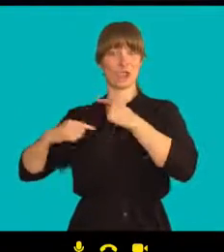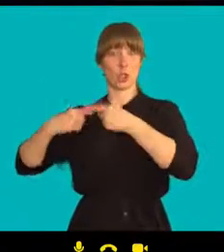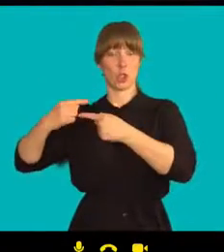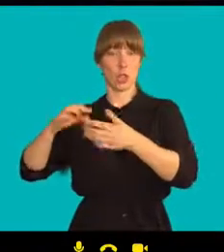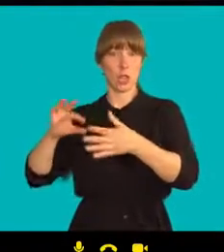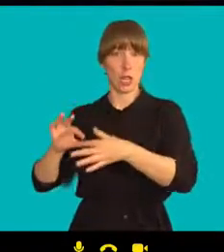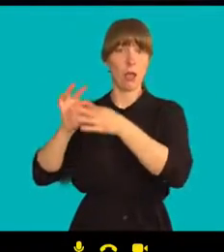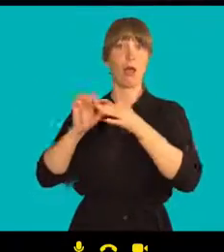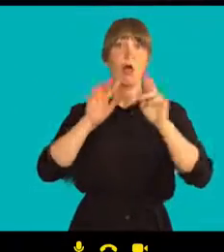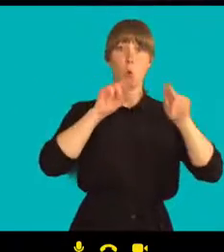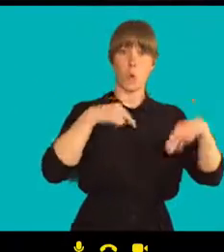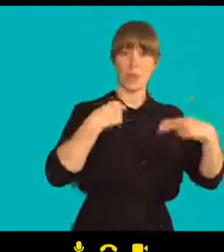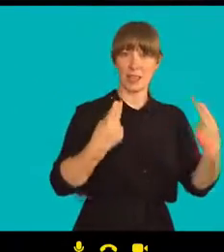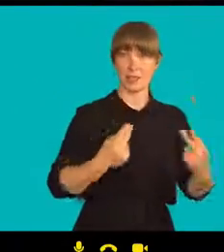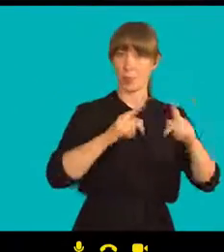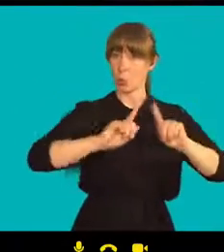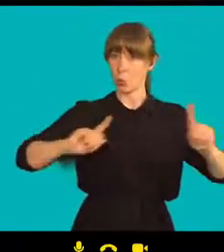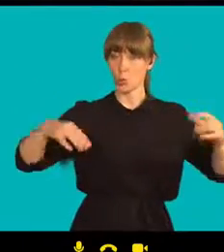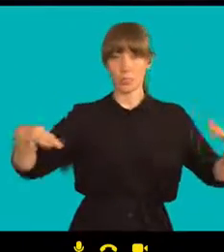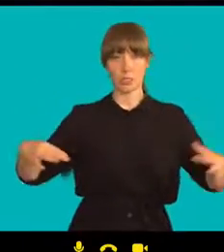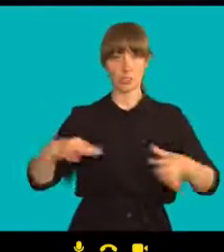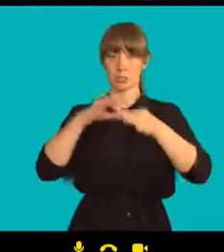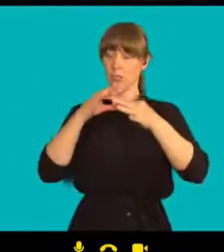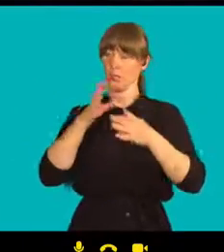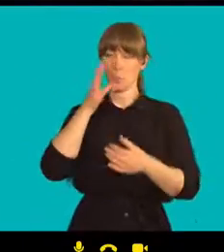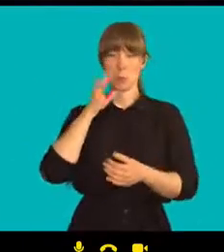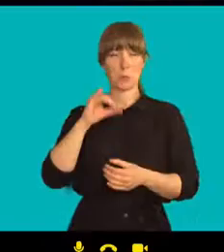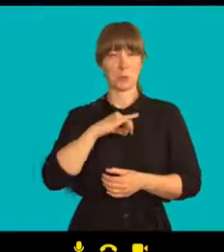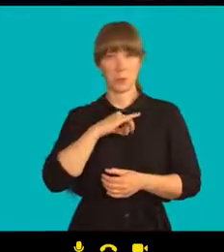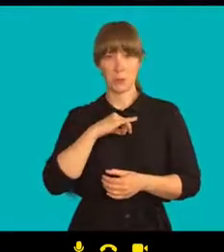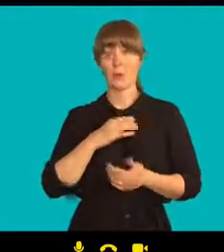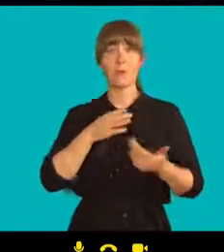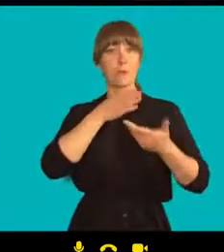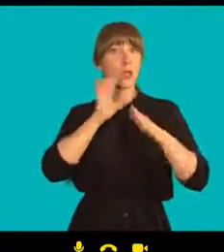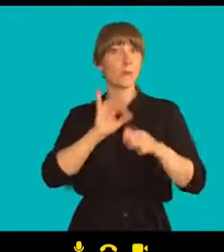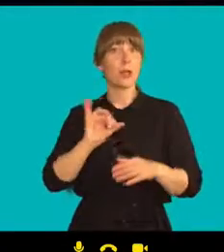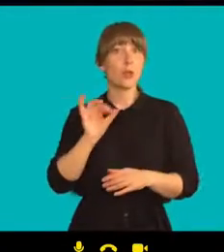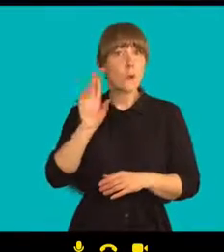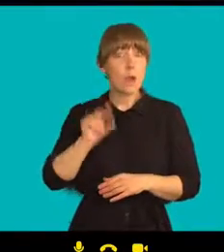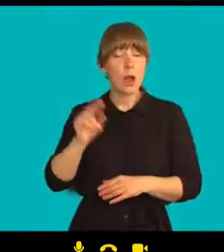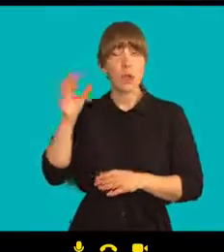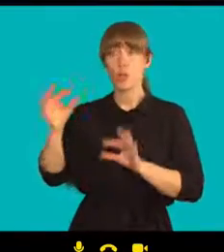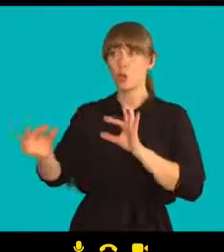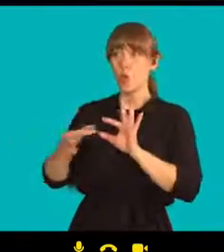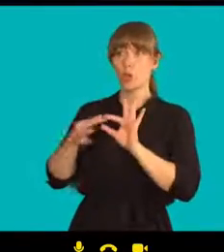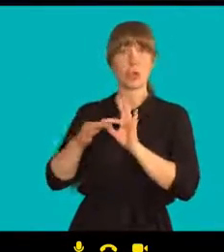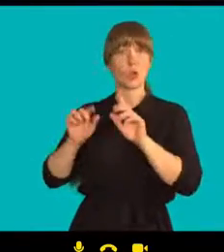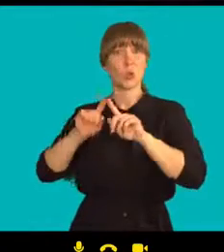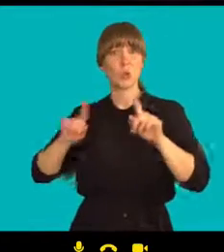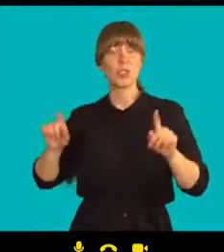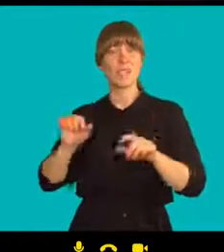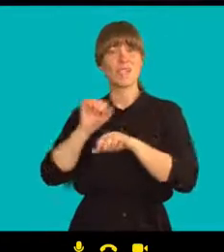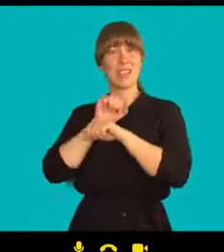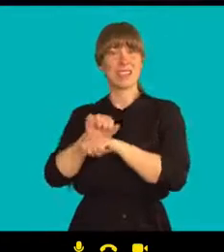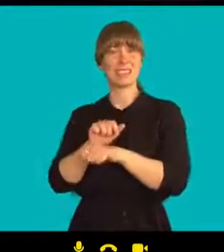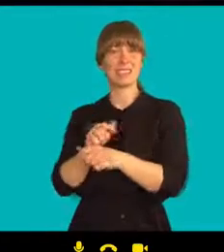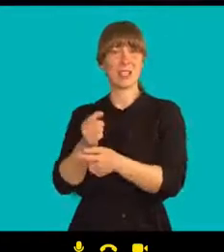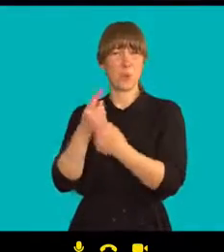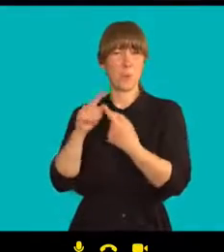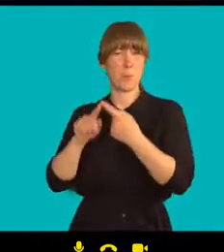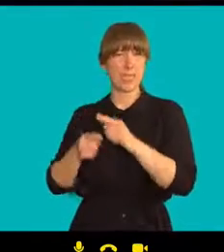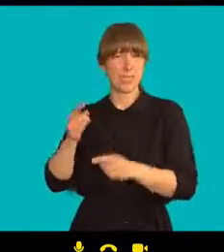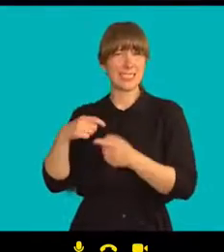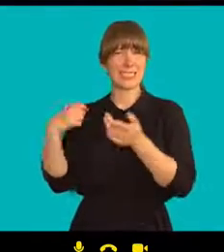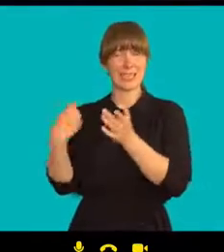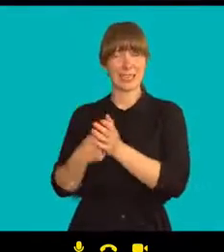máte kontakty s příbuzních, řekněme, politických věznů, je to úžasné. Všechno je to o těch